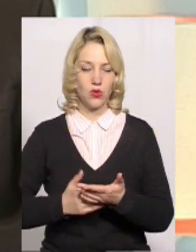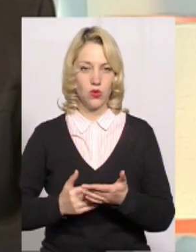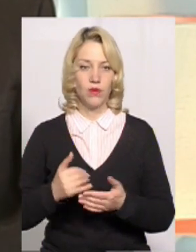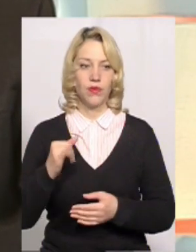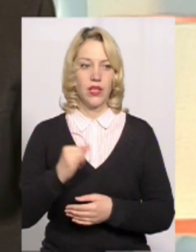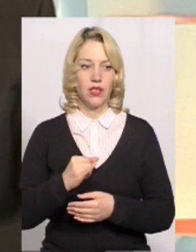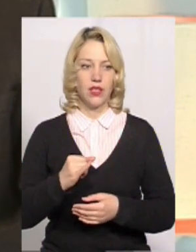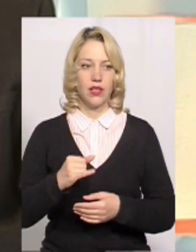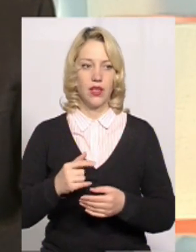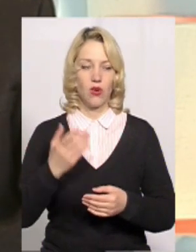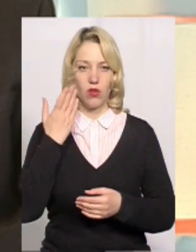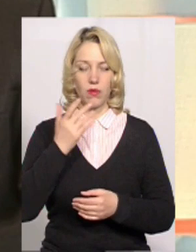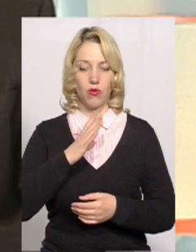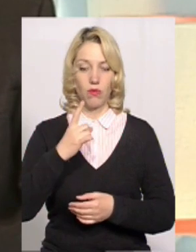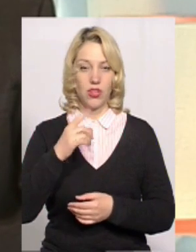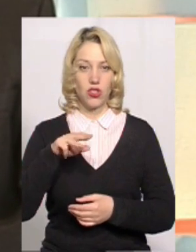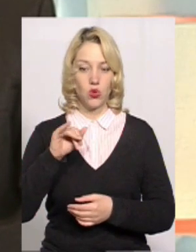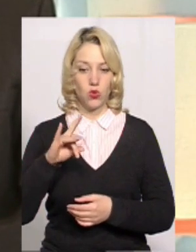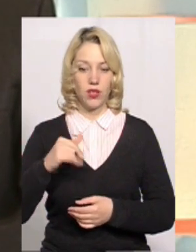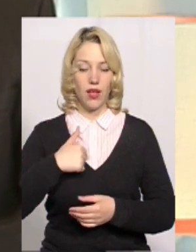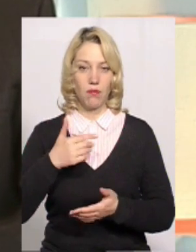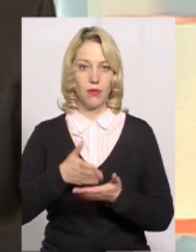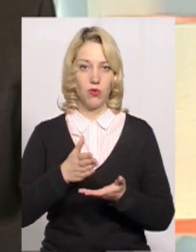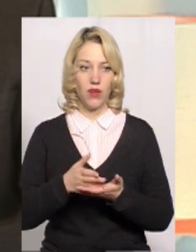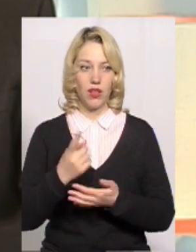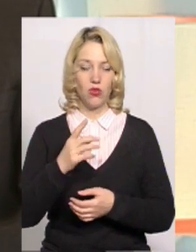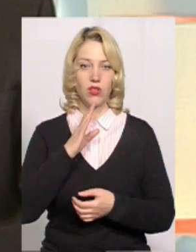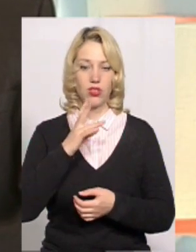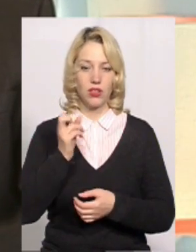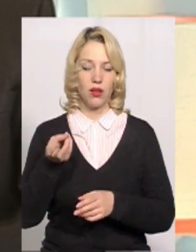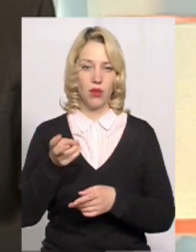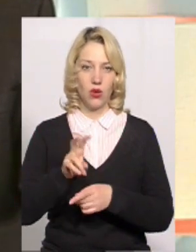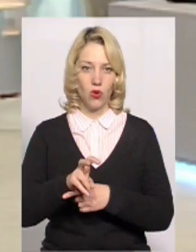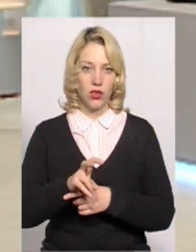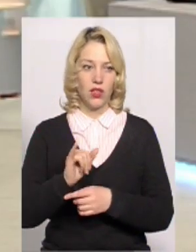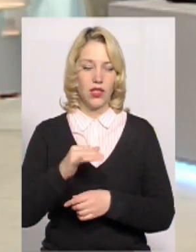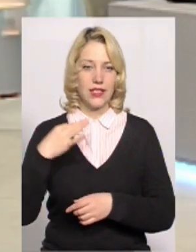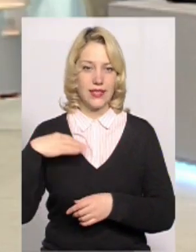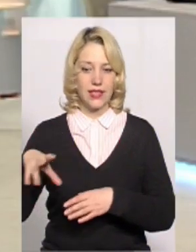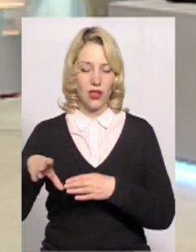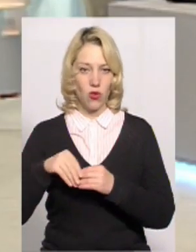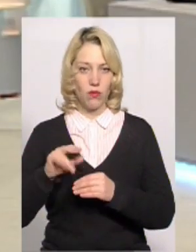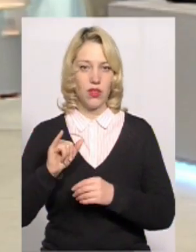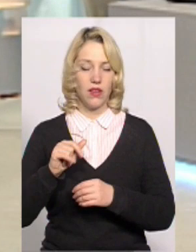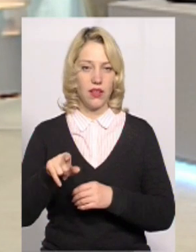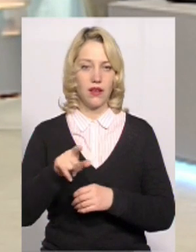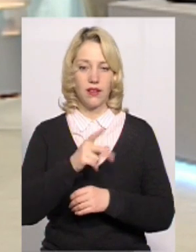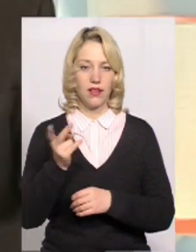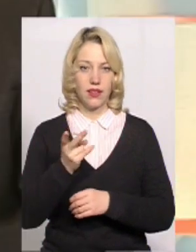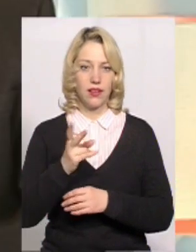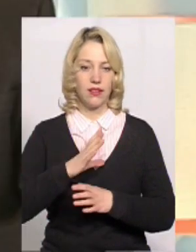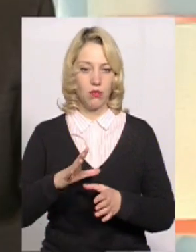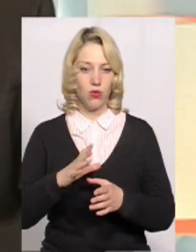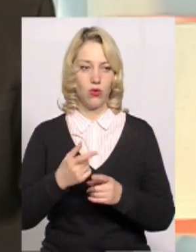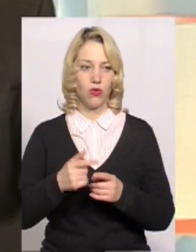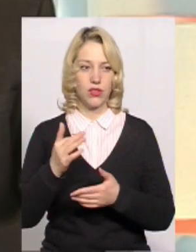Якраз, коли перший тур був, я якраз перебувала і навіть одна жінка проходила із сином. І їх не було в списках. Ну, це